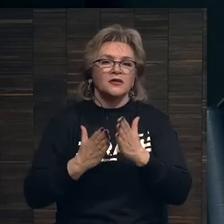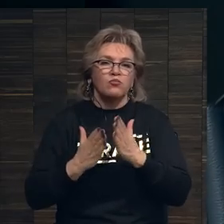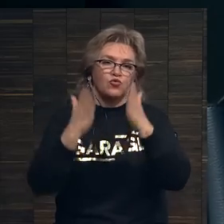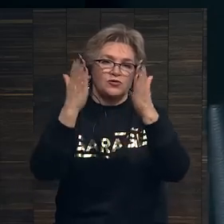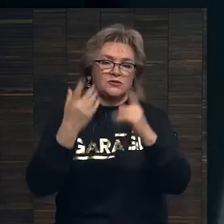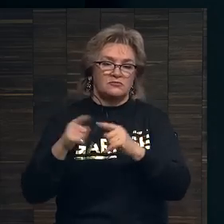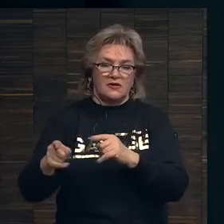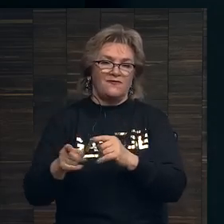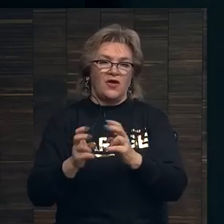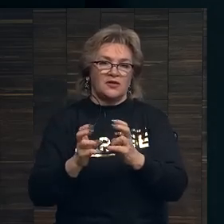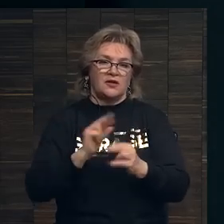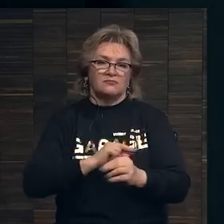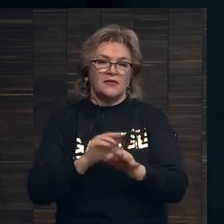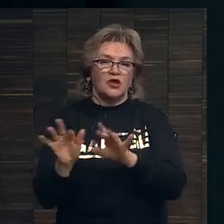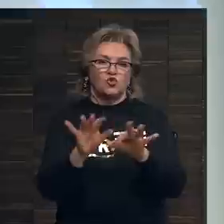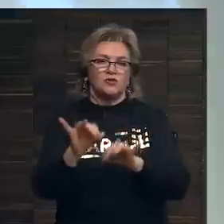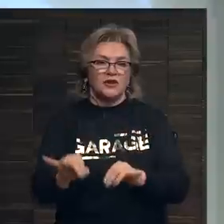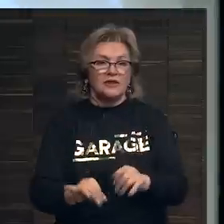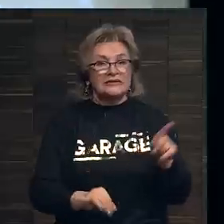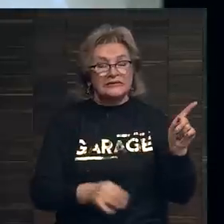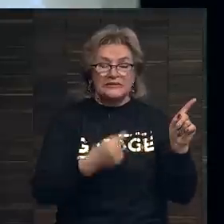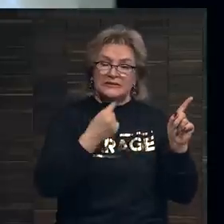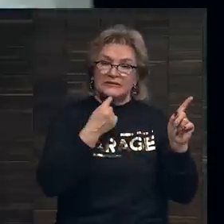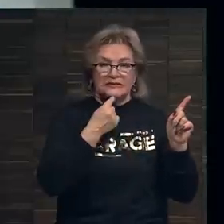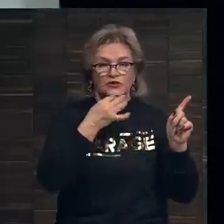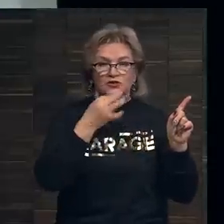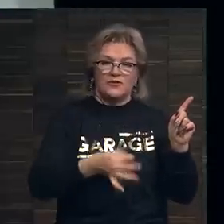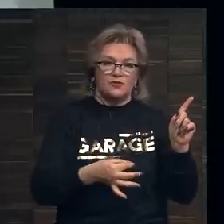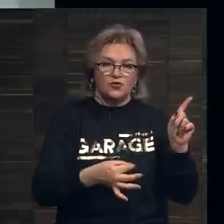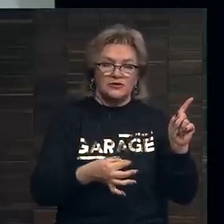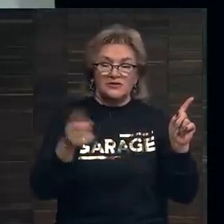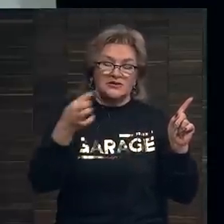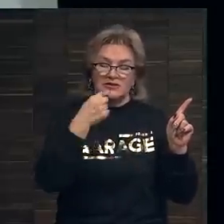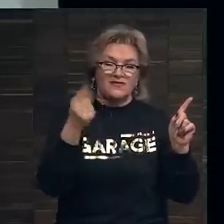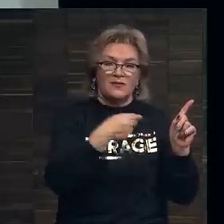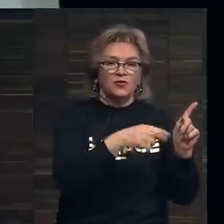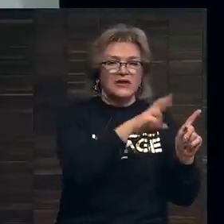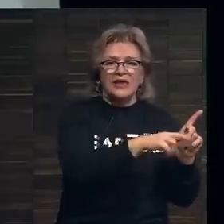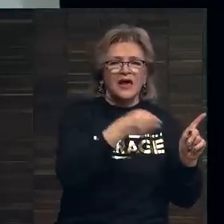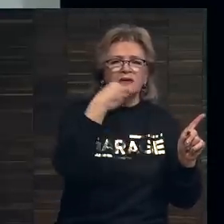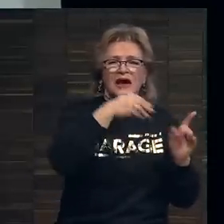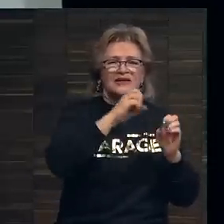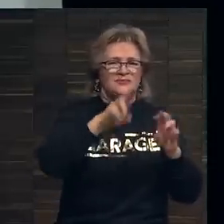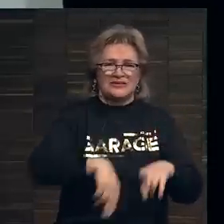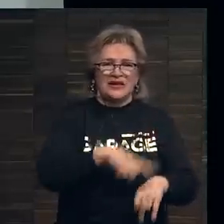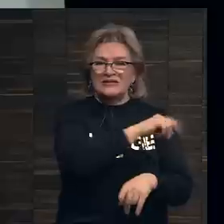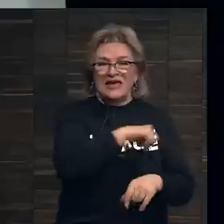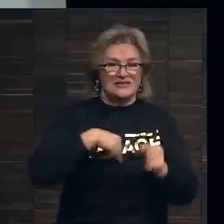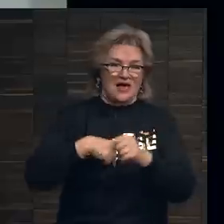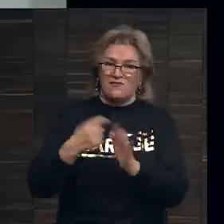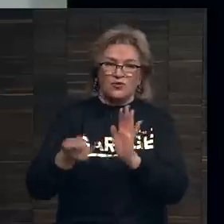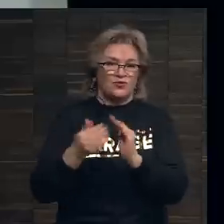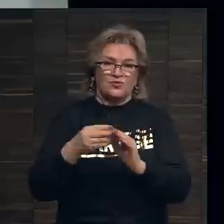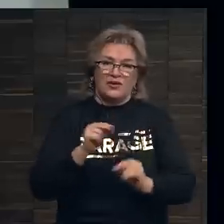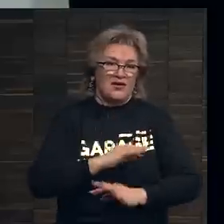в этой индустрии? Это трудный вопрос. Я не лучший специалист, потому что я сам-то не работаю в